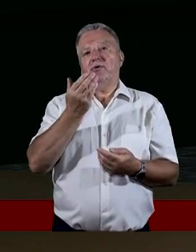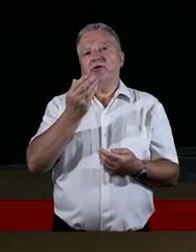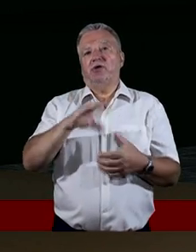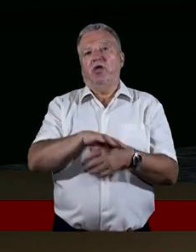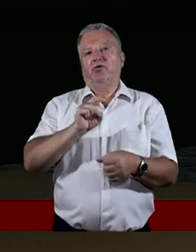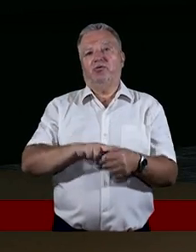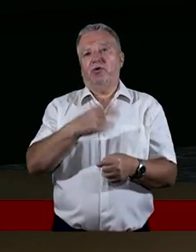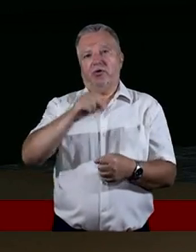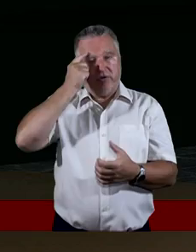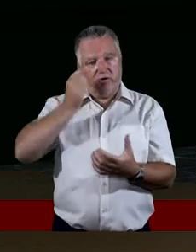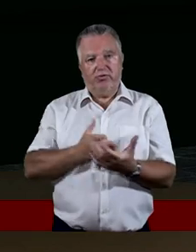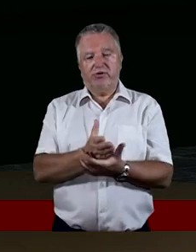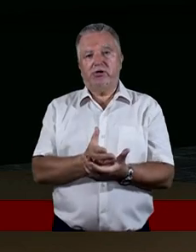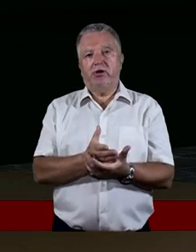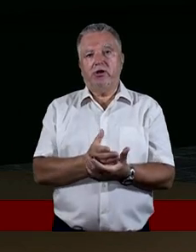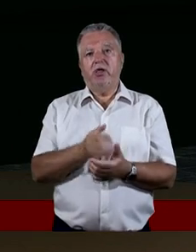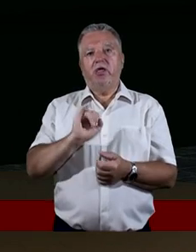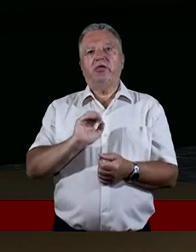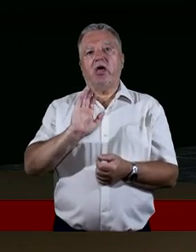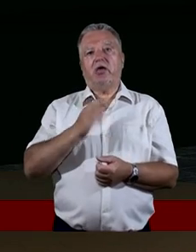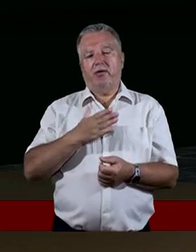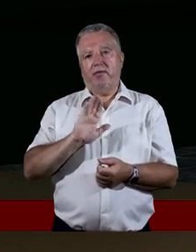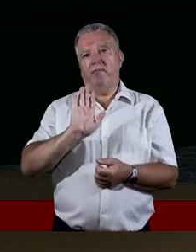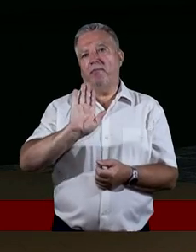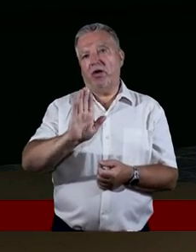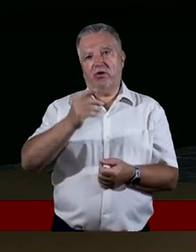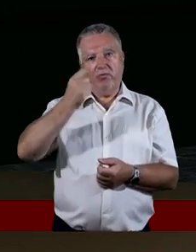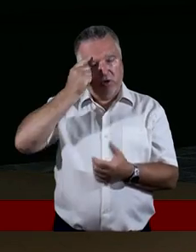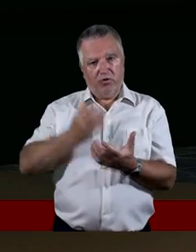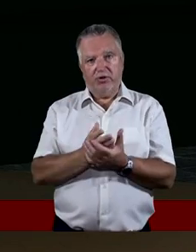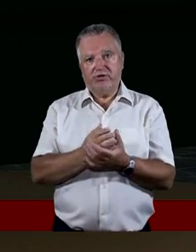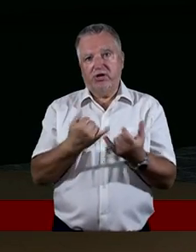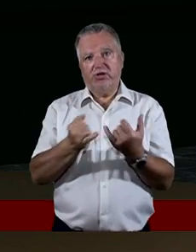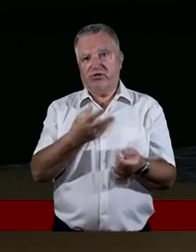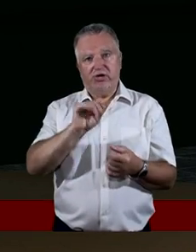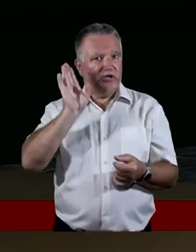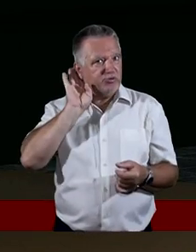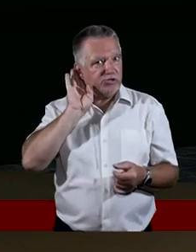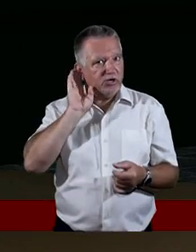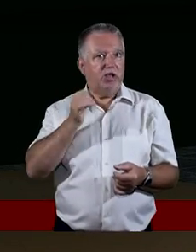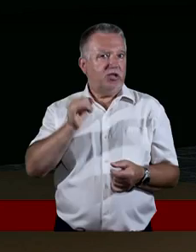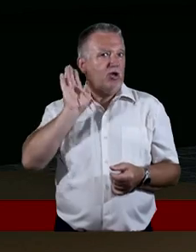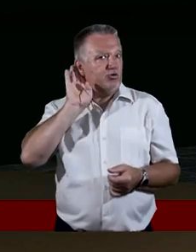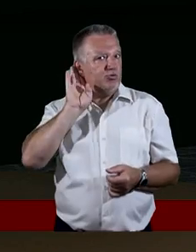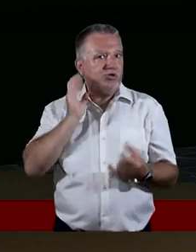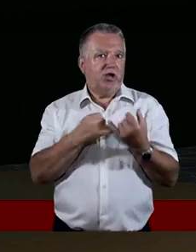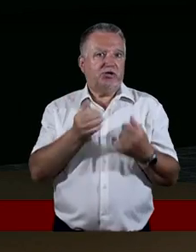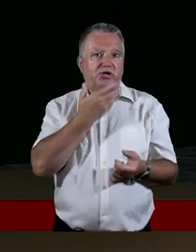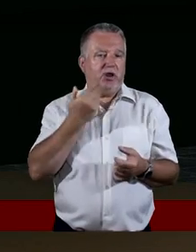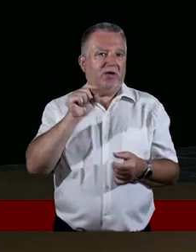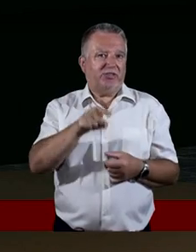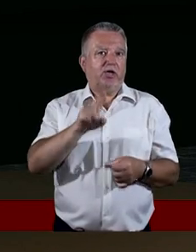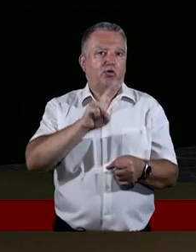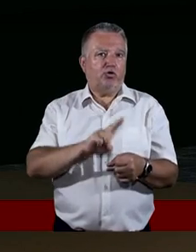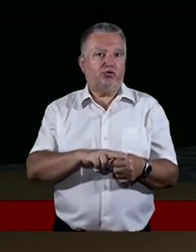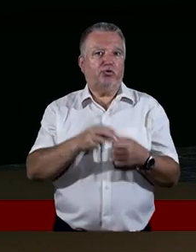w którego nie uwierzyli? A jak mają uwierzyć w tego, o którym nie słyszeli? A jak usłyszeć, jeśli nie